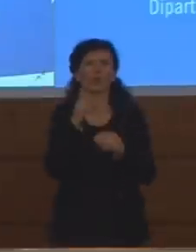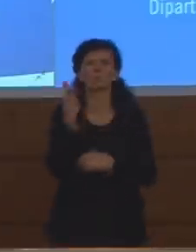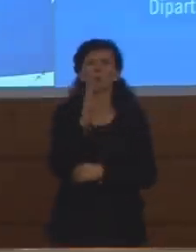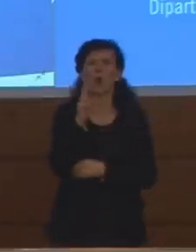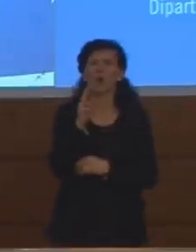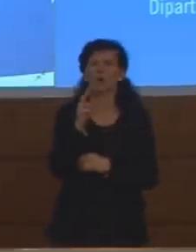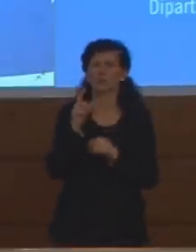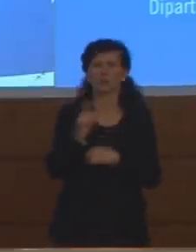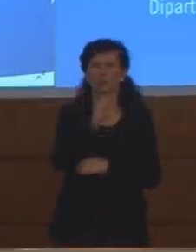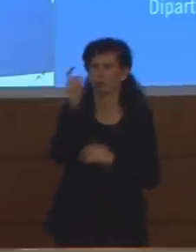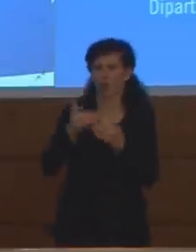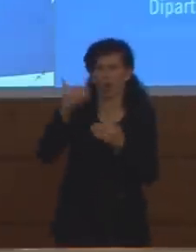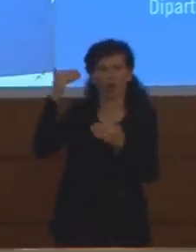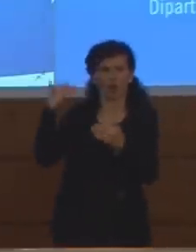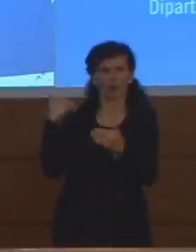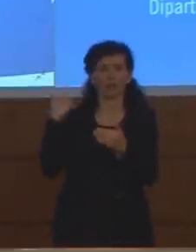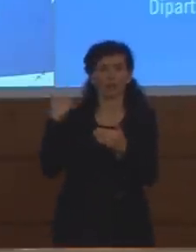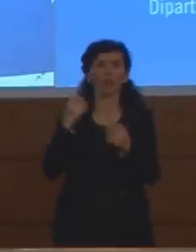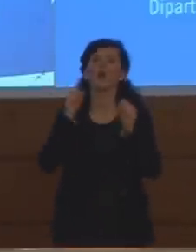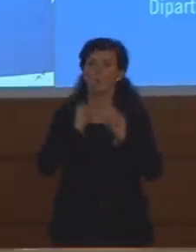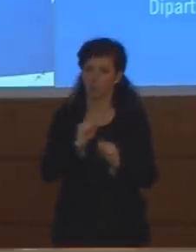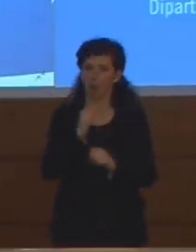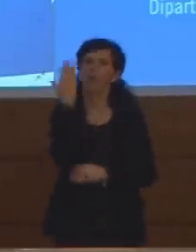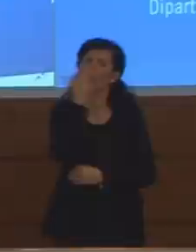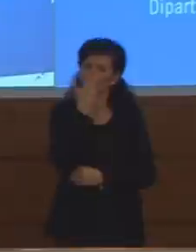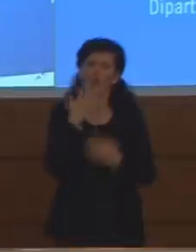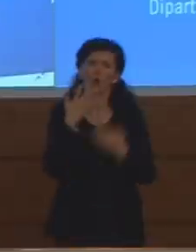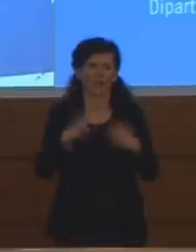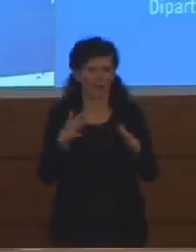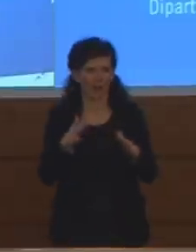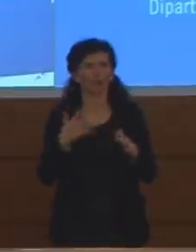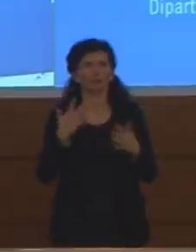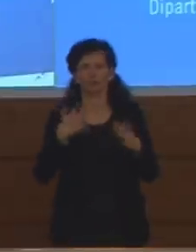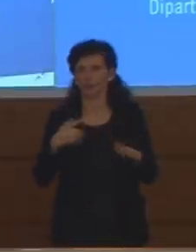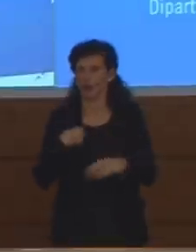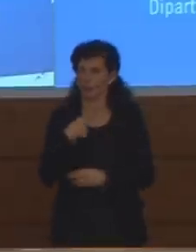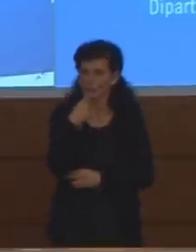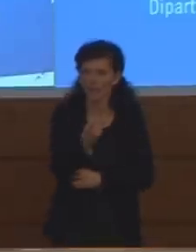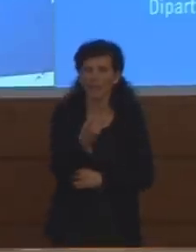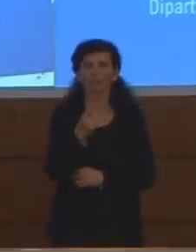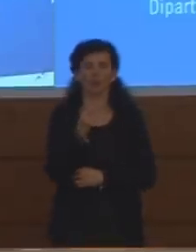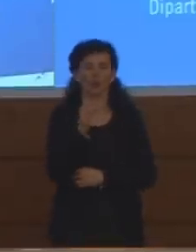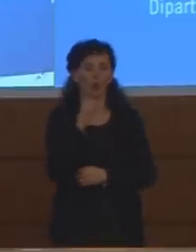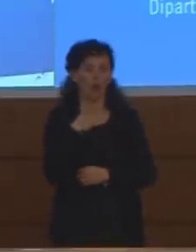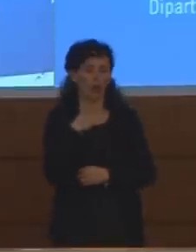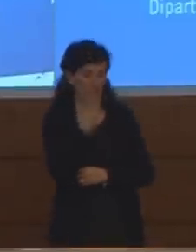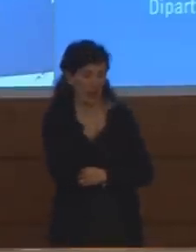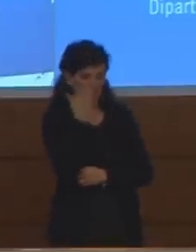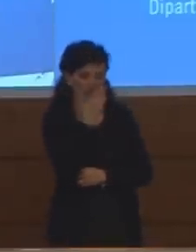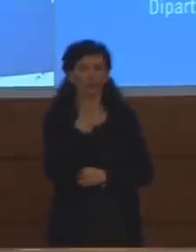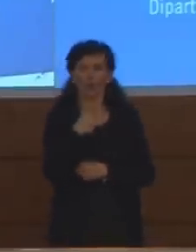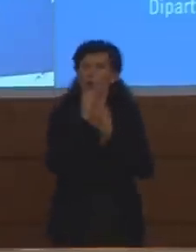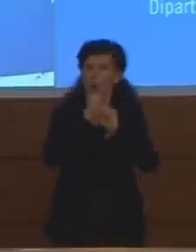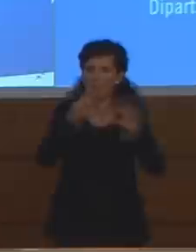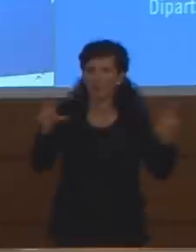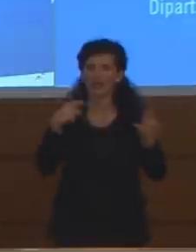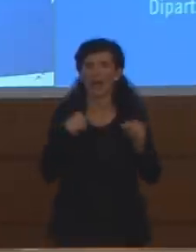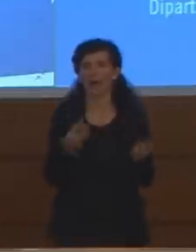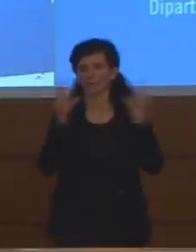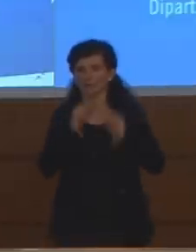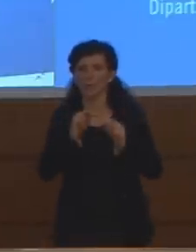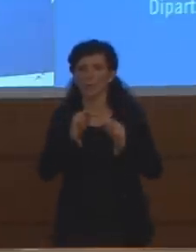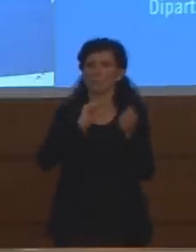c'è stato un errore come qualche volta ve lo abbiamo precisato e comunicato rettificato il dato dei nuovi positivi